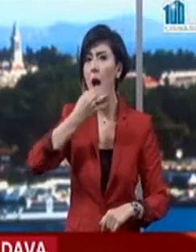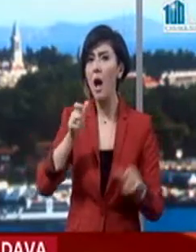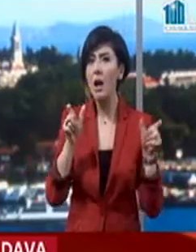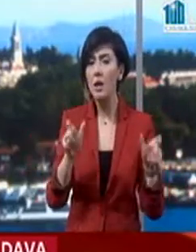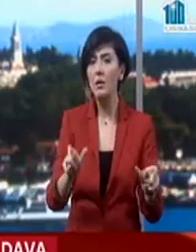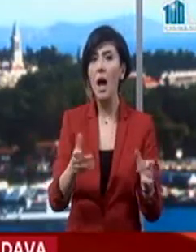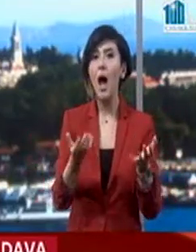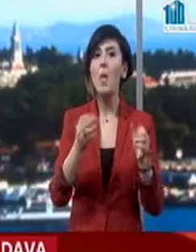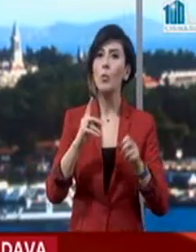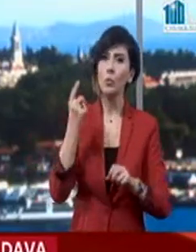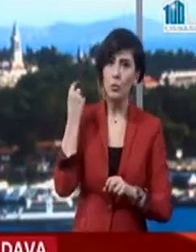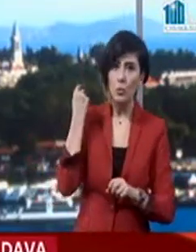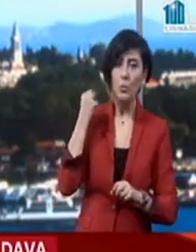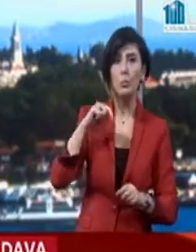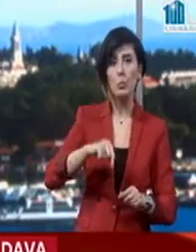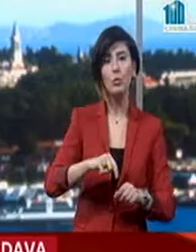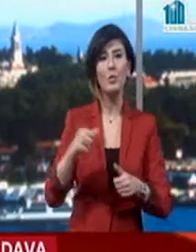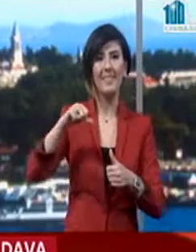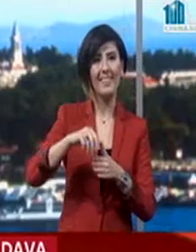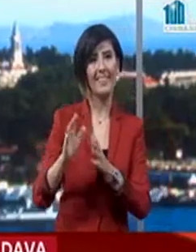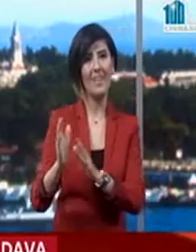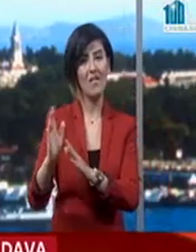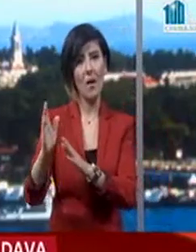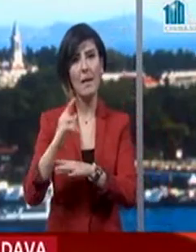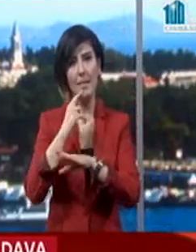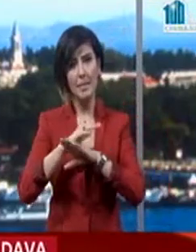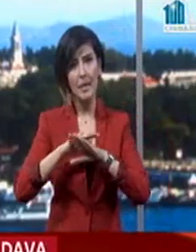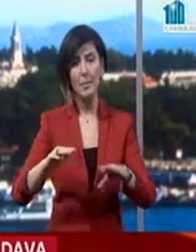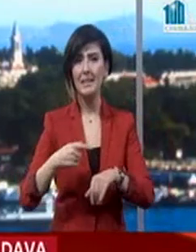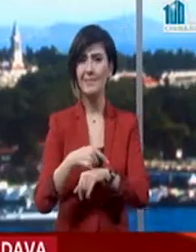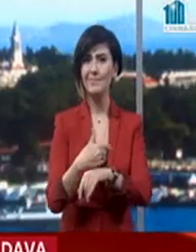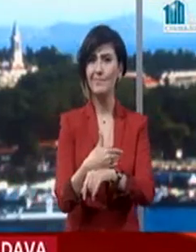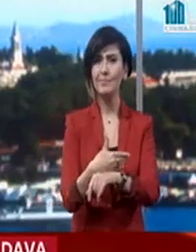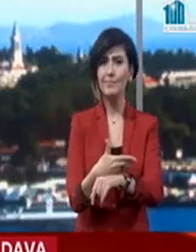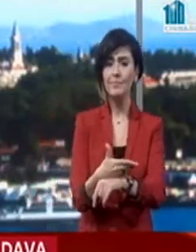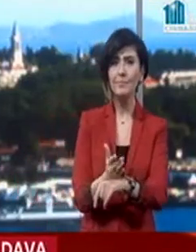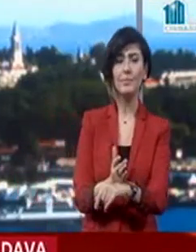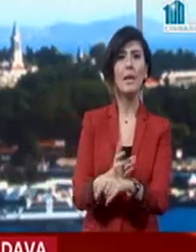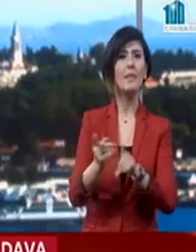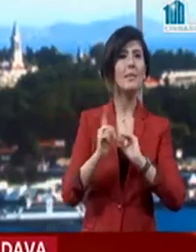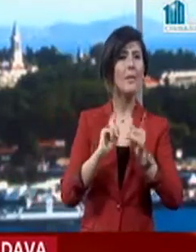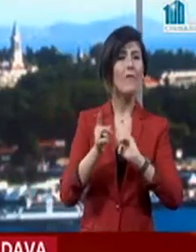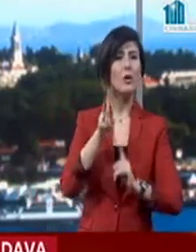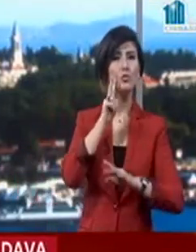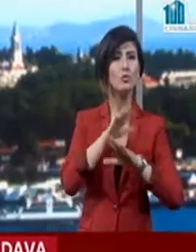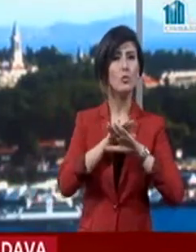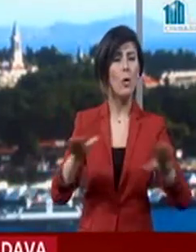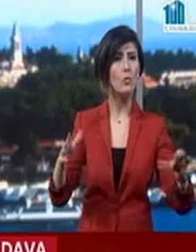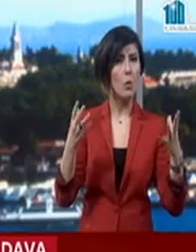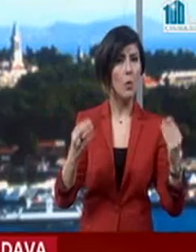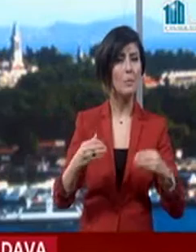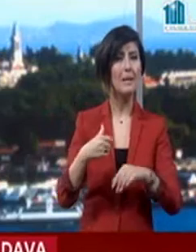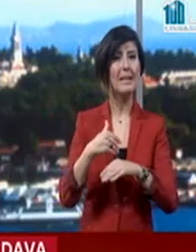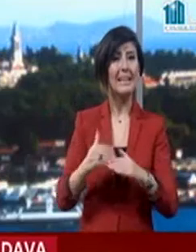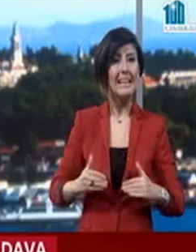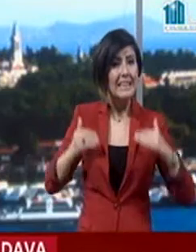sanıklar bugün davada tamamladılar ifadelerini. Önümüzdeki dakikalarda aslında duruşmanın son bulması bekleniyor. İleri bir